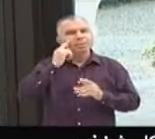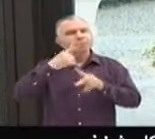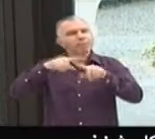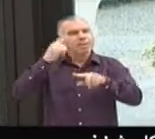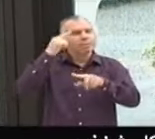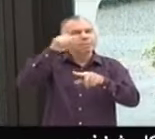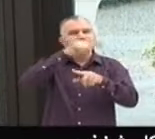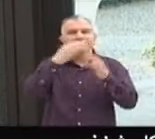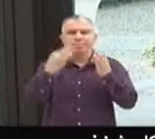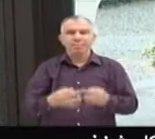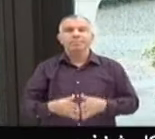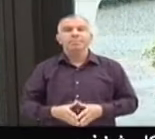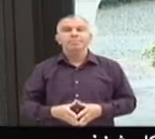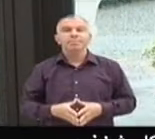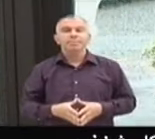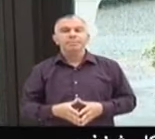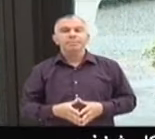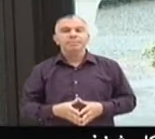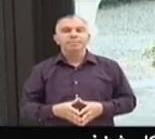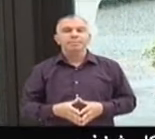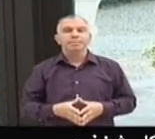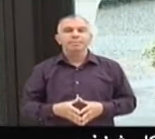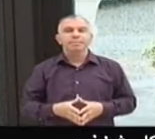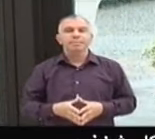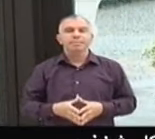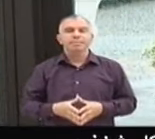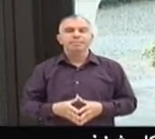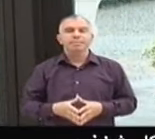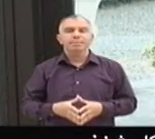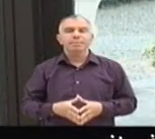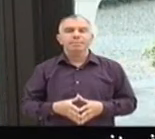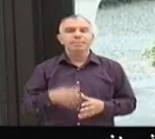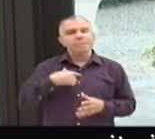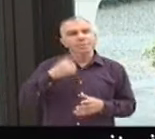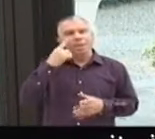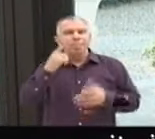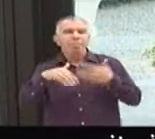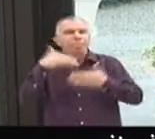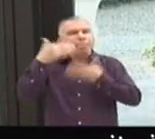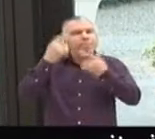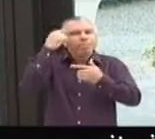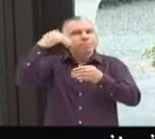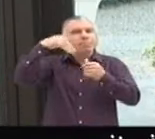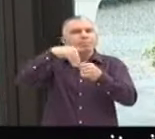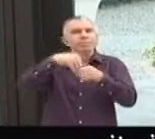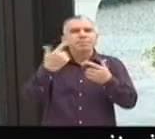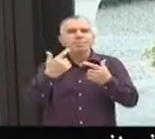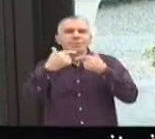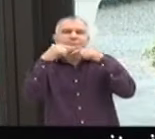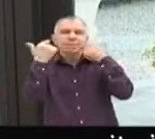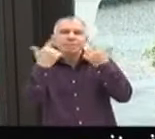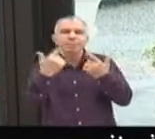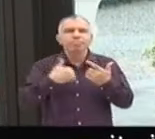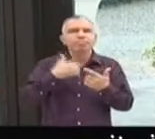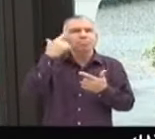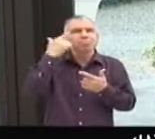confrontation entre mon désir déjà passionnel d'être comédienne et puis le manque